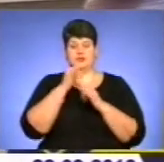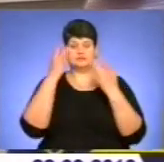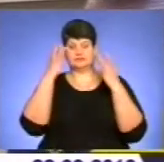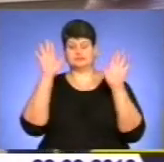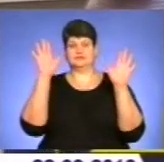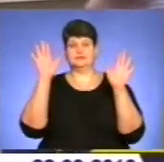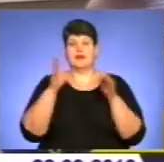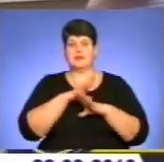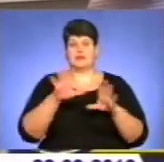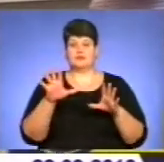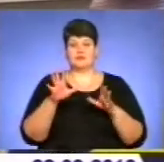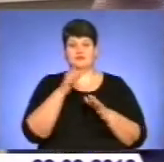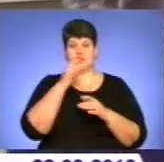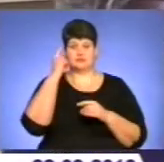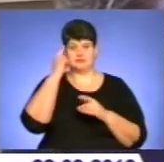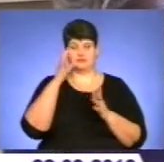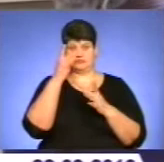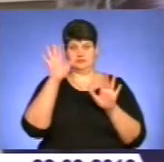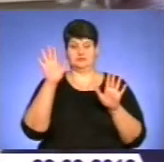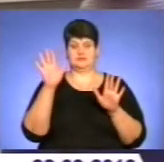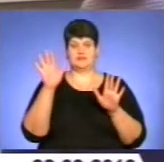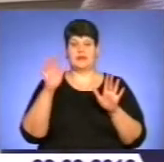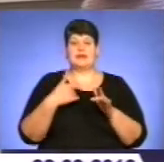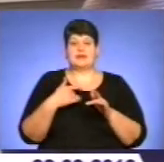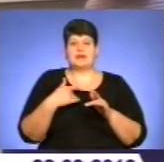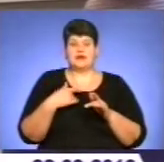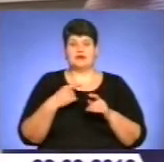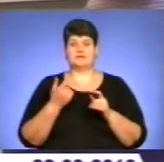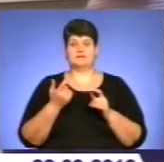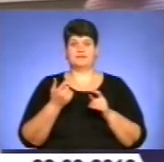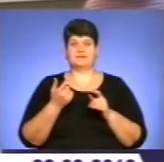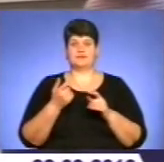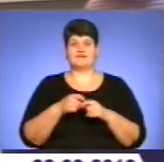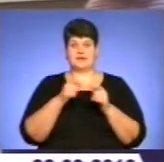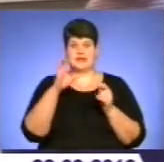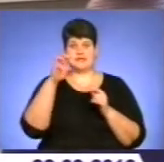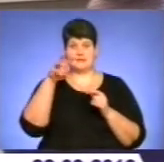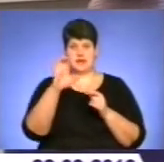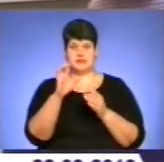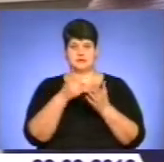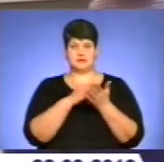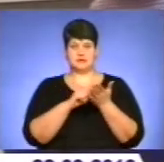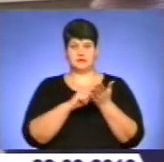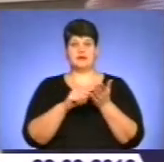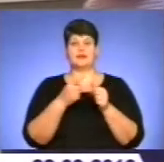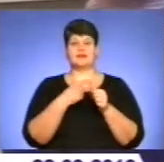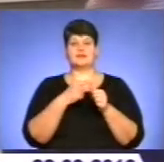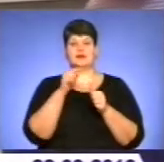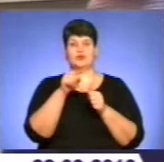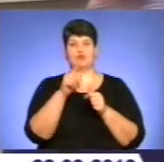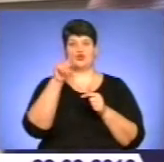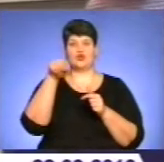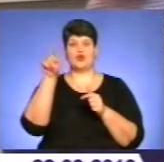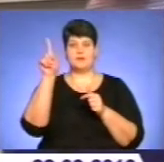ну, в мене не було навіть часу подумати. Я, якби, відкрила це смс-повідомлення і назвала йому номер